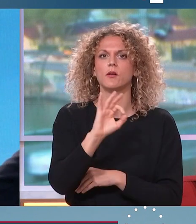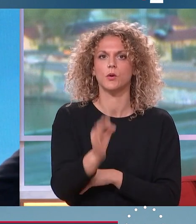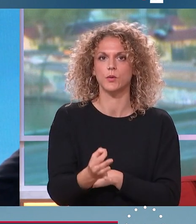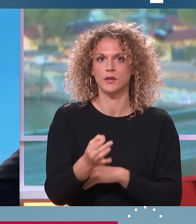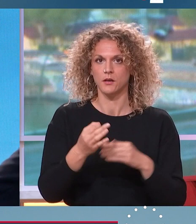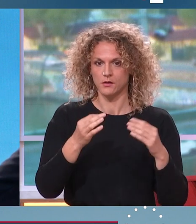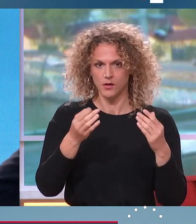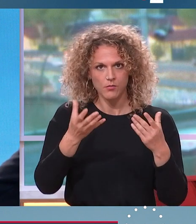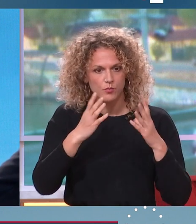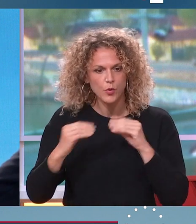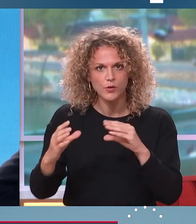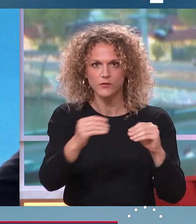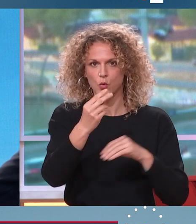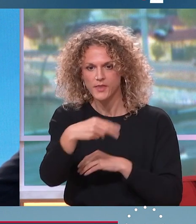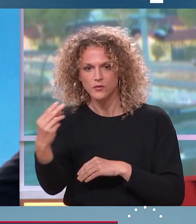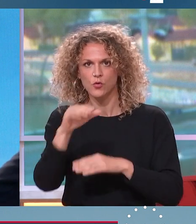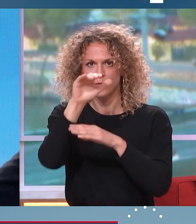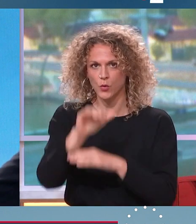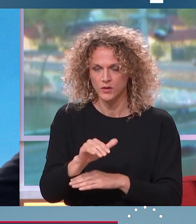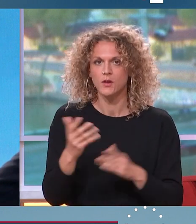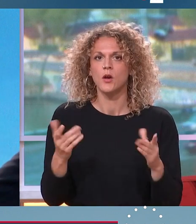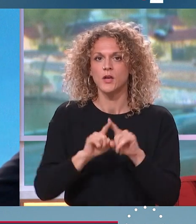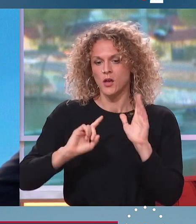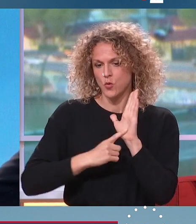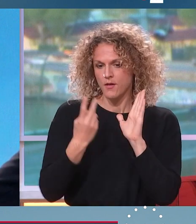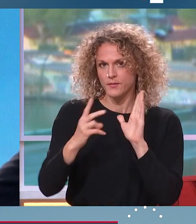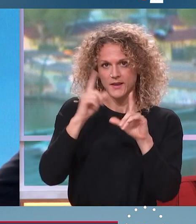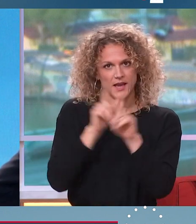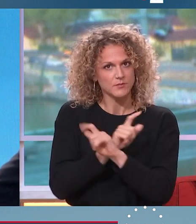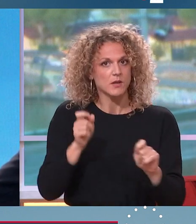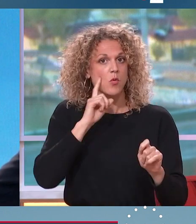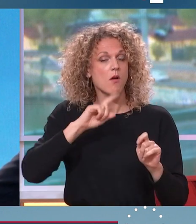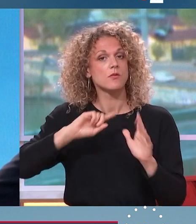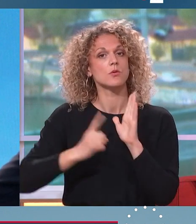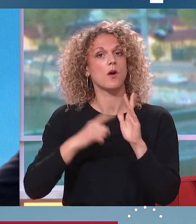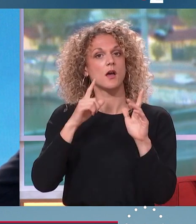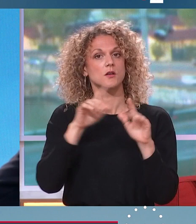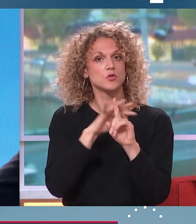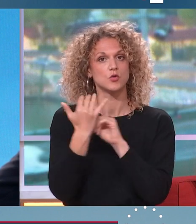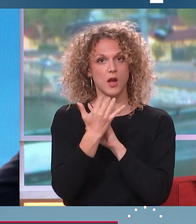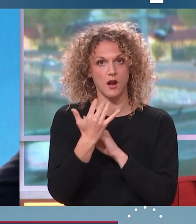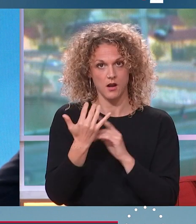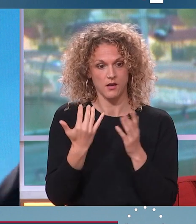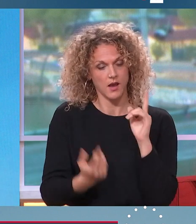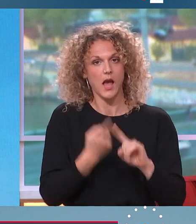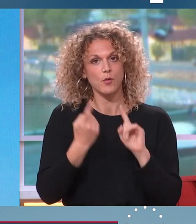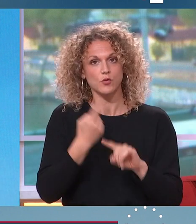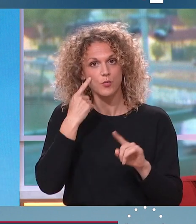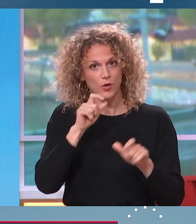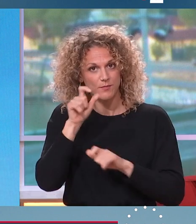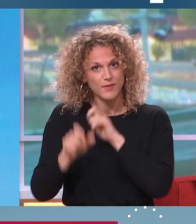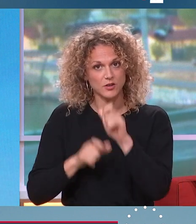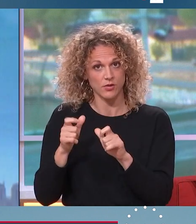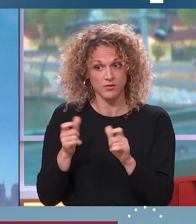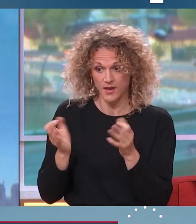la nation, ils auront le respect de leurs droits. Parce que les droits sociaux, c'est le patrimoine des gens qui n'en ont pas. Mais sur